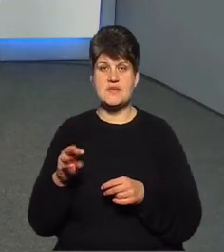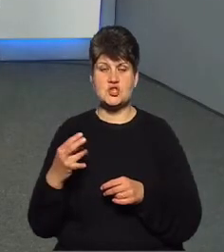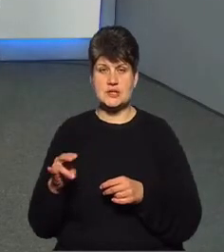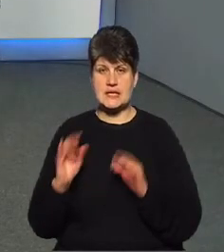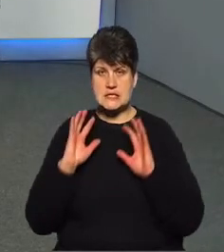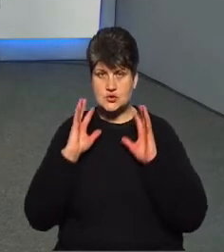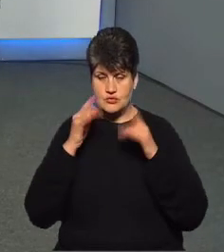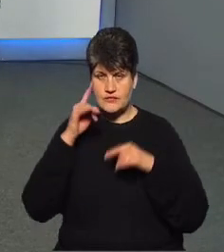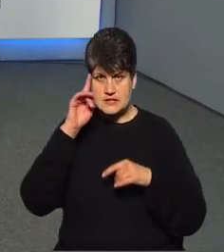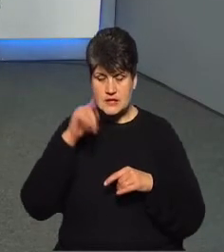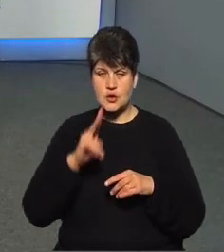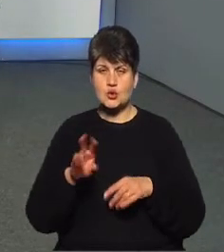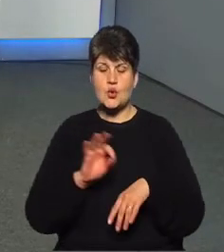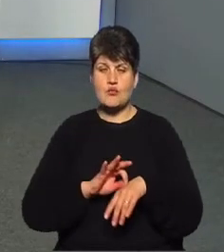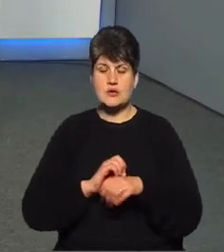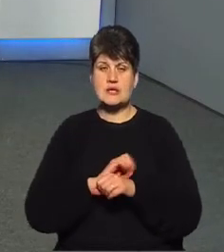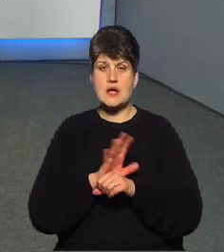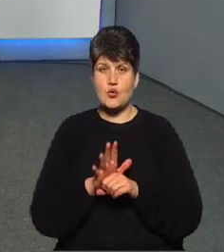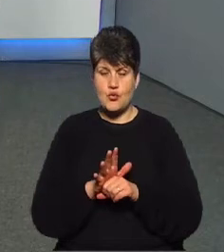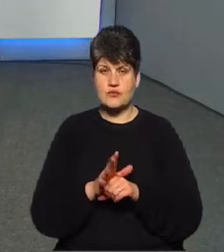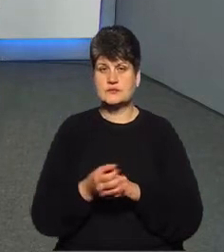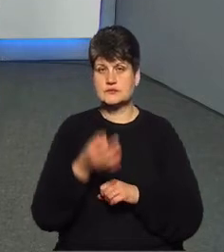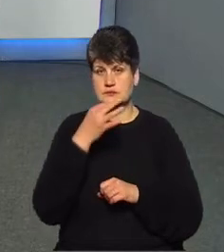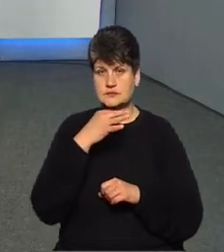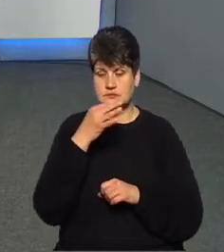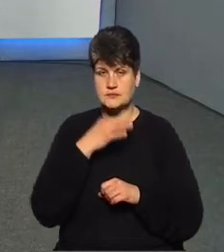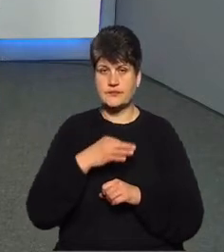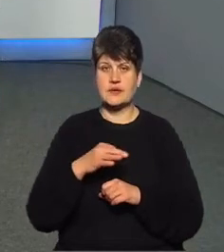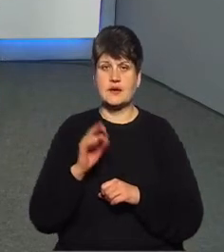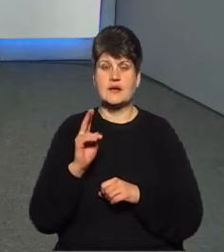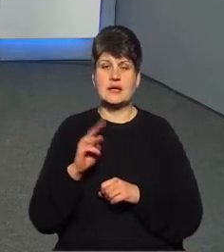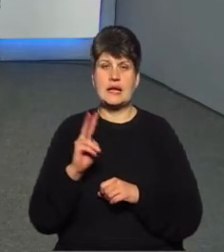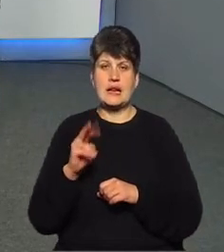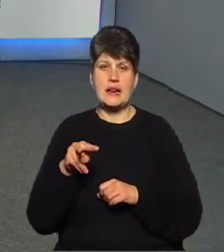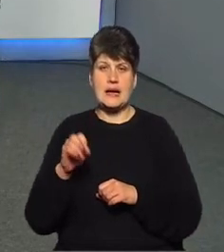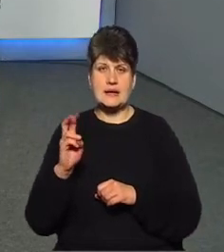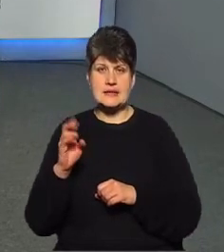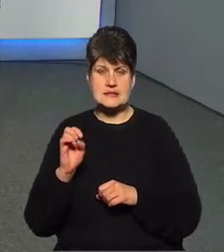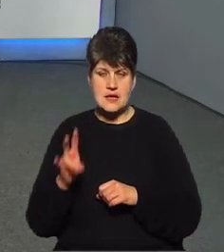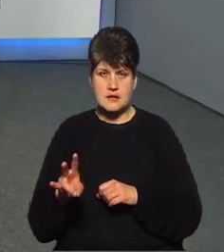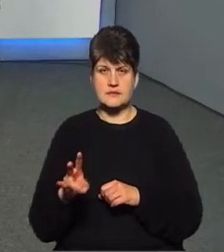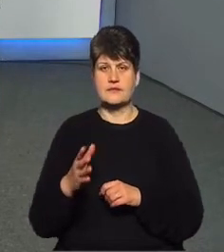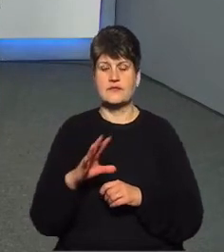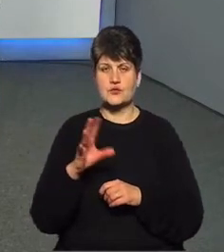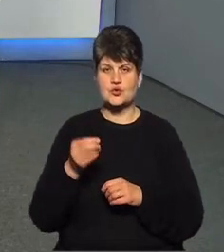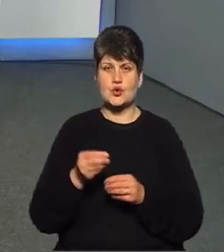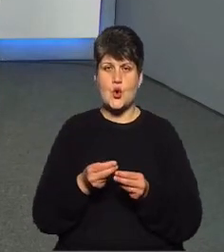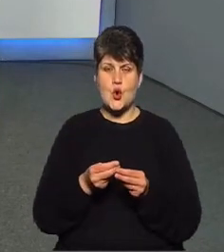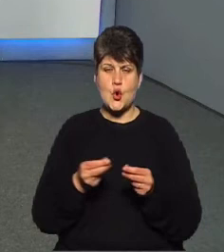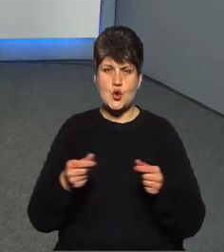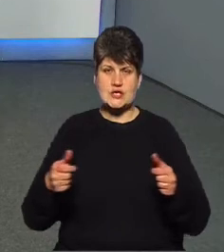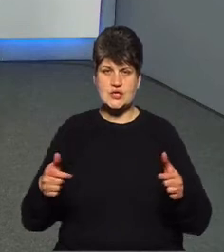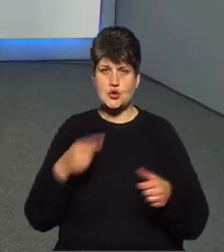хто хворіє на ковід, як правило, вживають фраксипарін, клексан, препарати, які розріджують кров, і п'ють багато